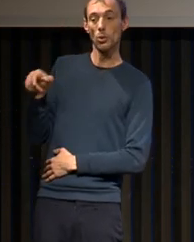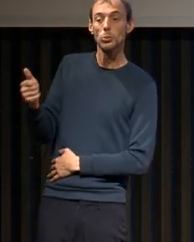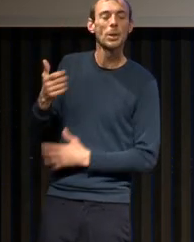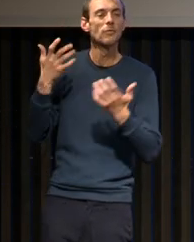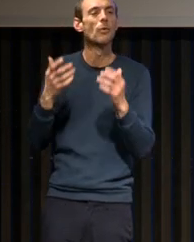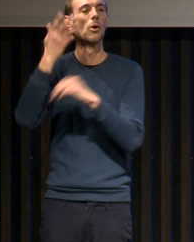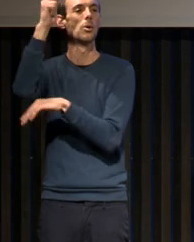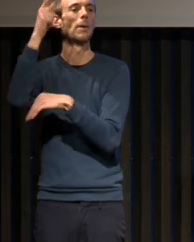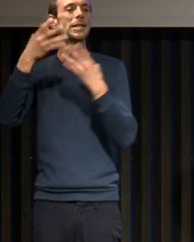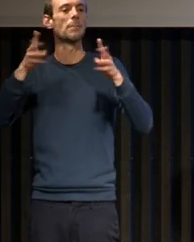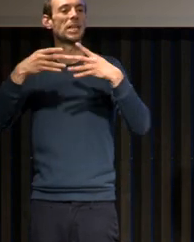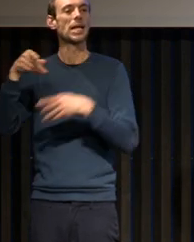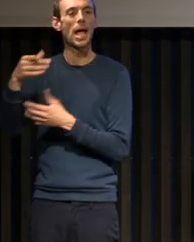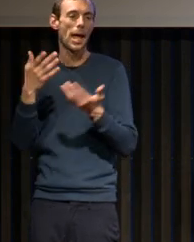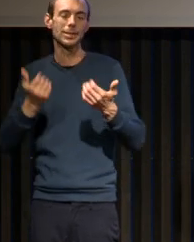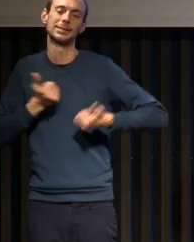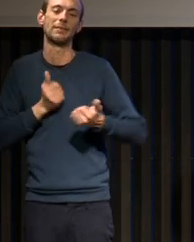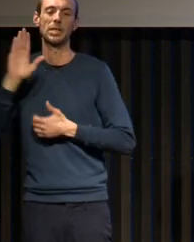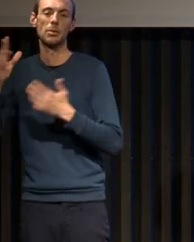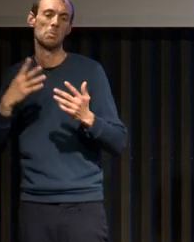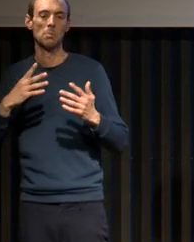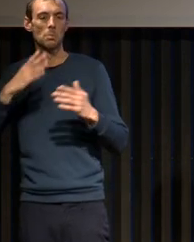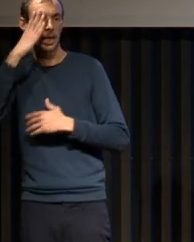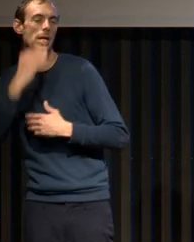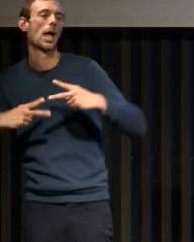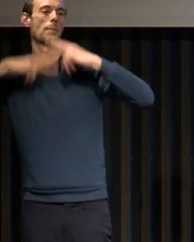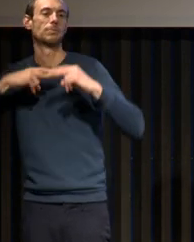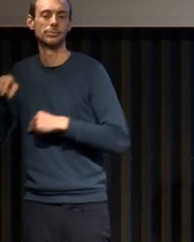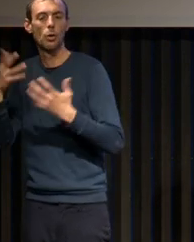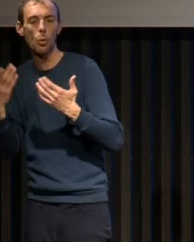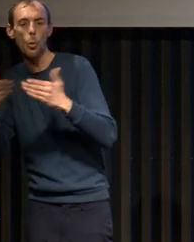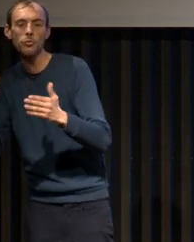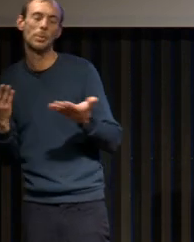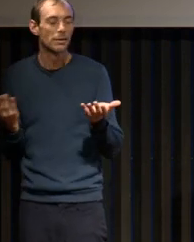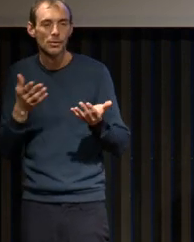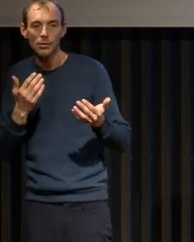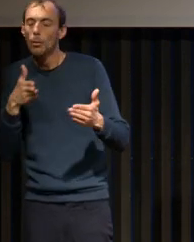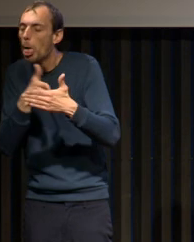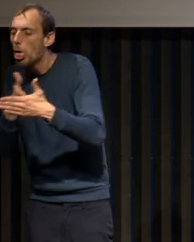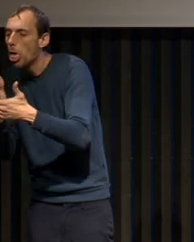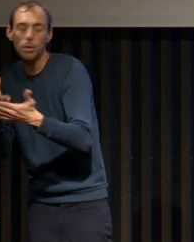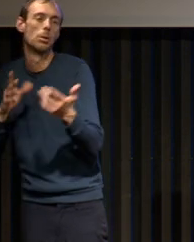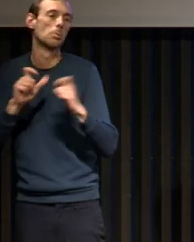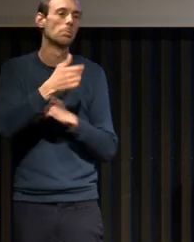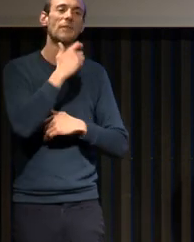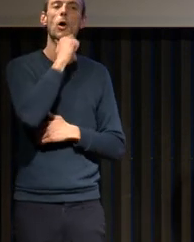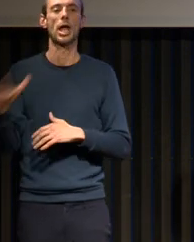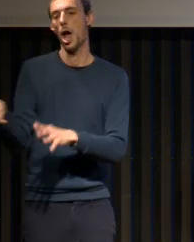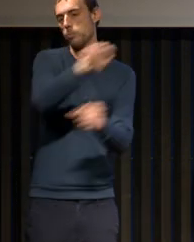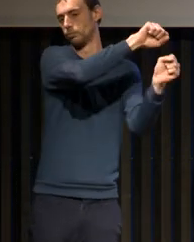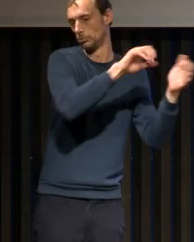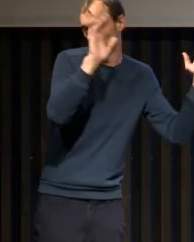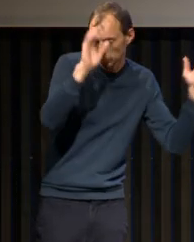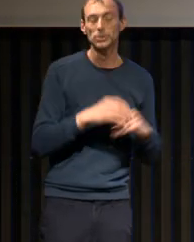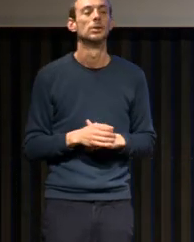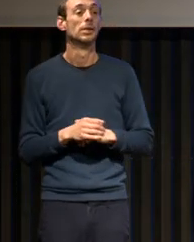qui avait, du fait de difficultés institutionnelles, de mettre en place cette structure, a été recruté à Stanford. Il va devenir le pape de la médecine du